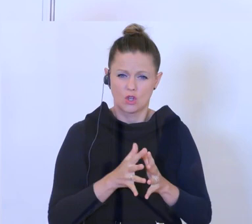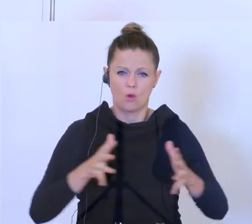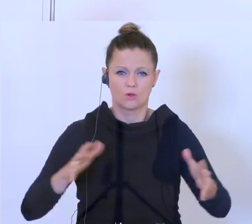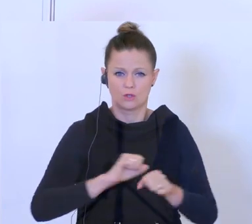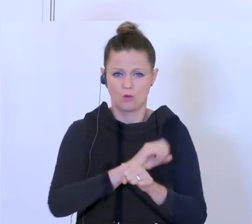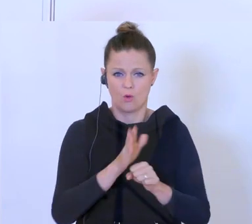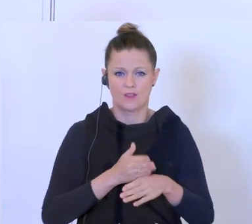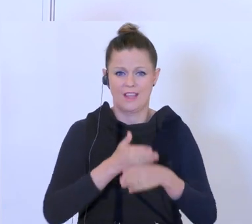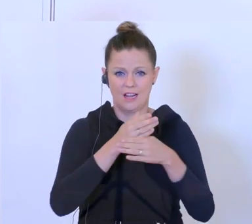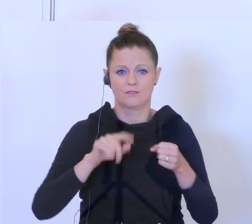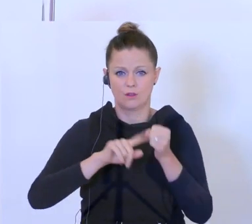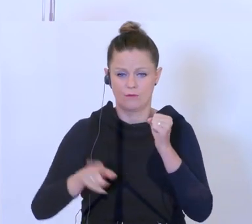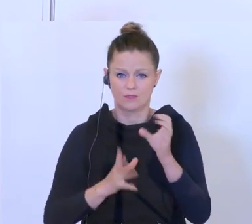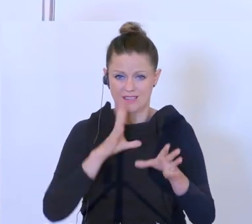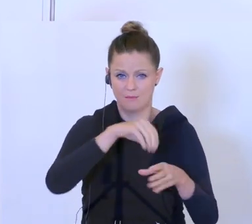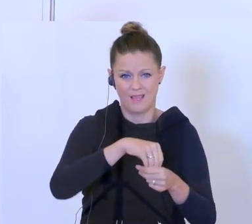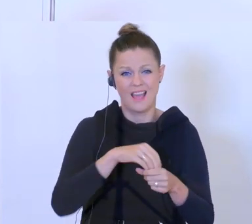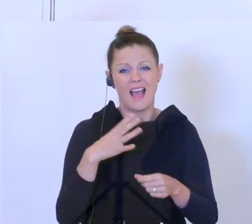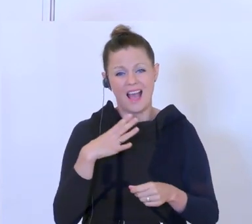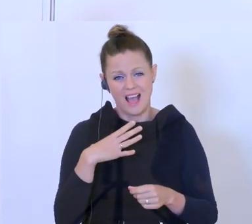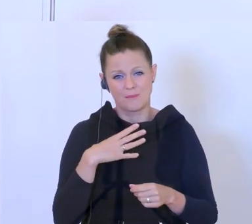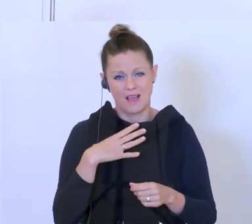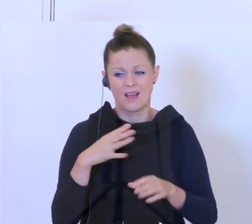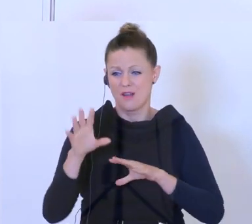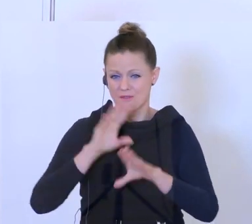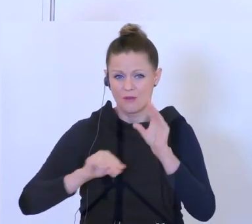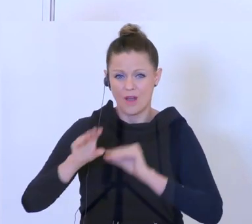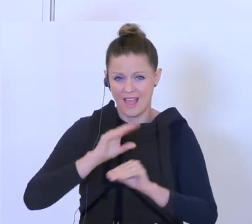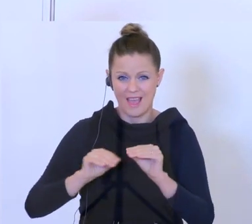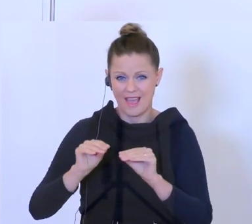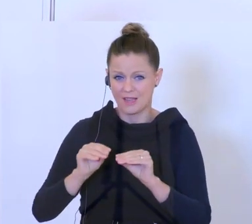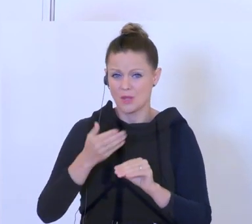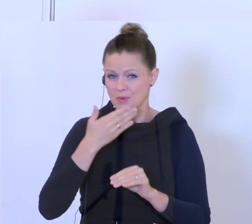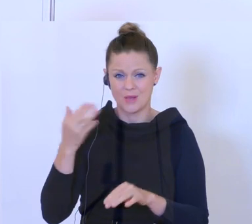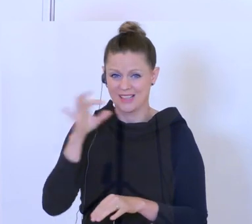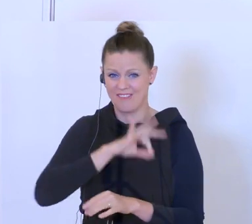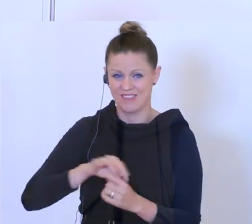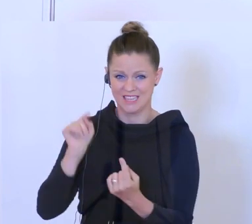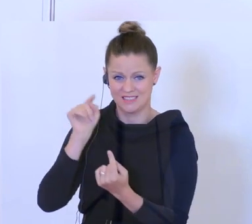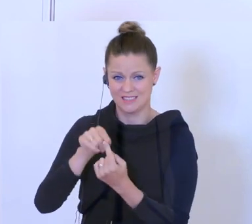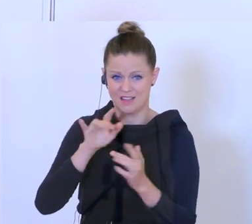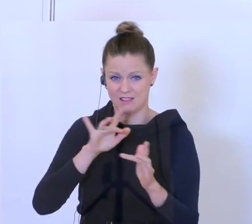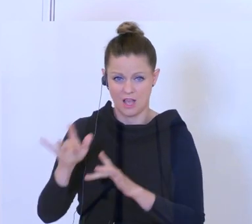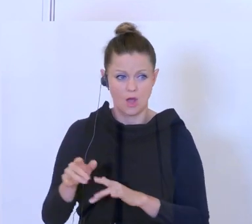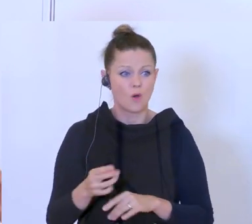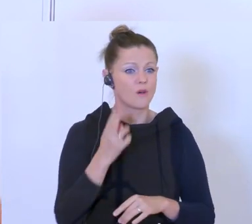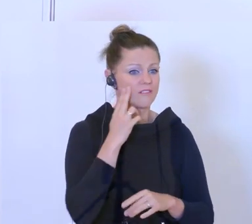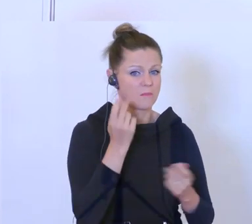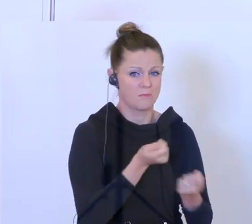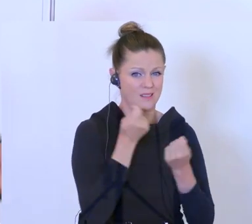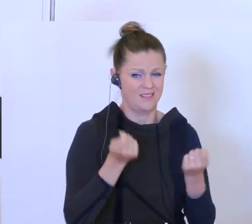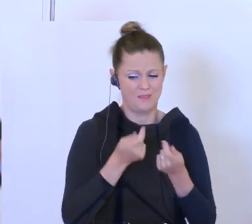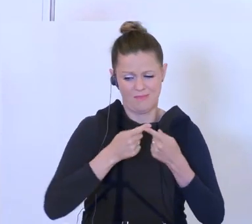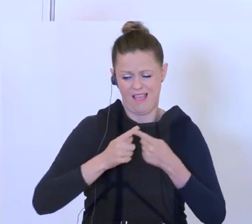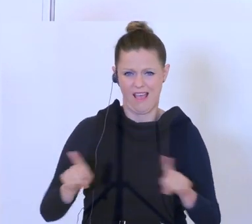naturgemäß ein gewisser Unterschied zwischen den Vereinen, die gar nicht auf Gewinn gerichtet sind und eben Firmen und Betriebe